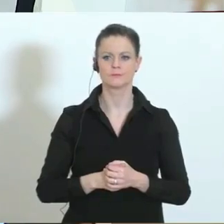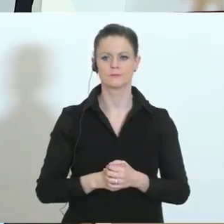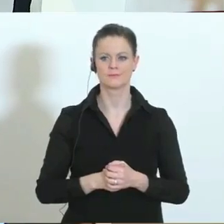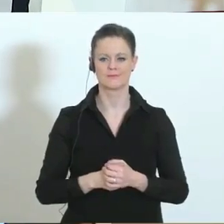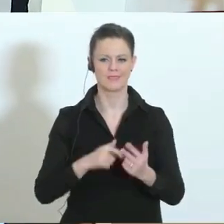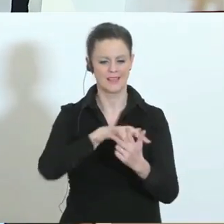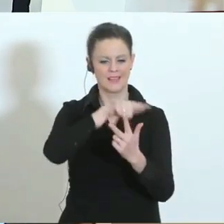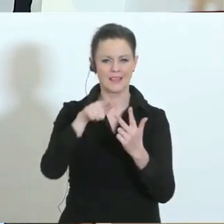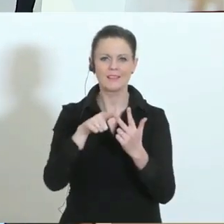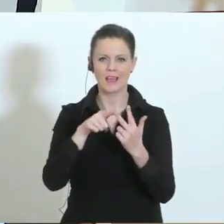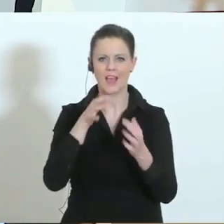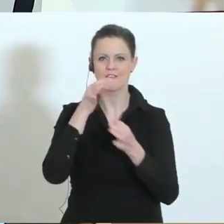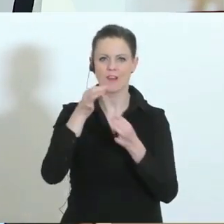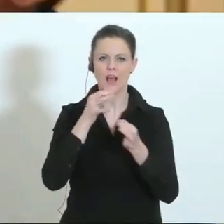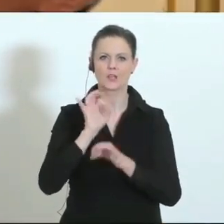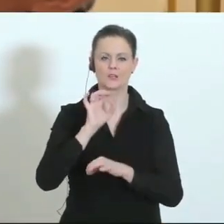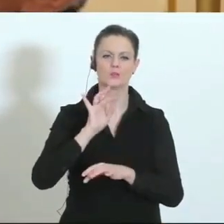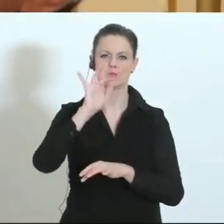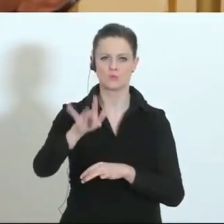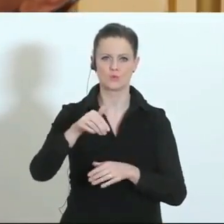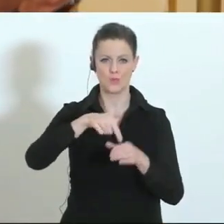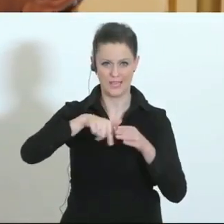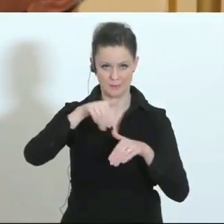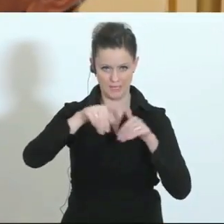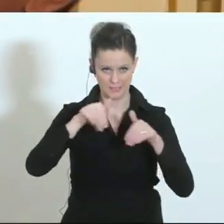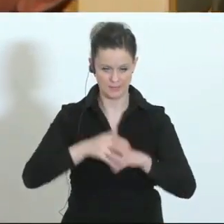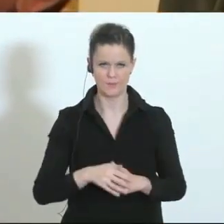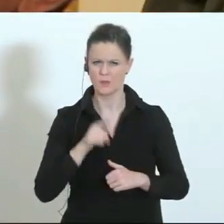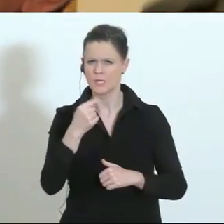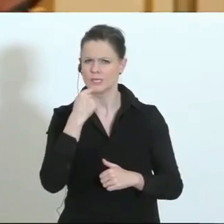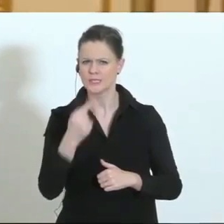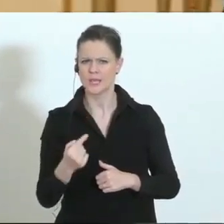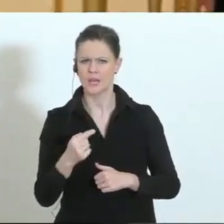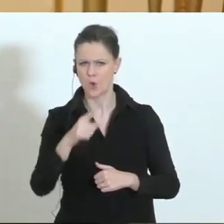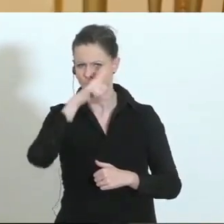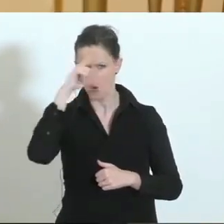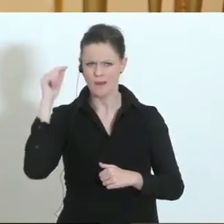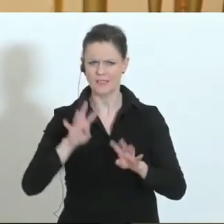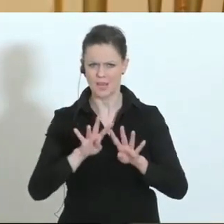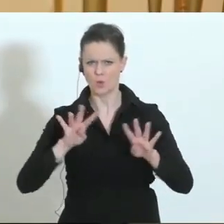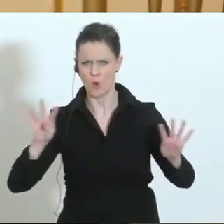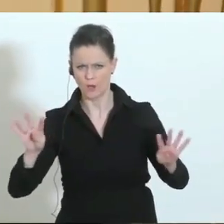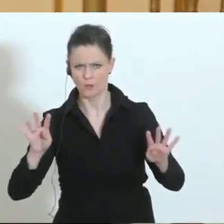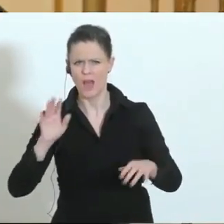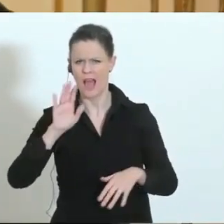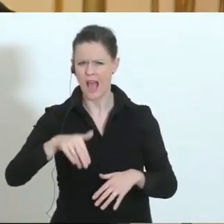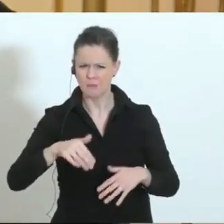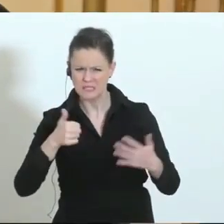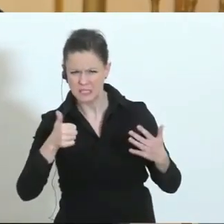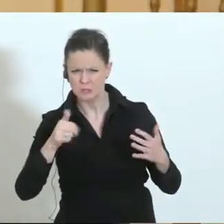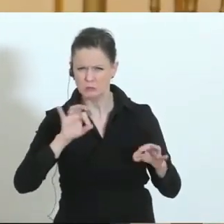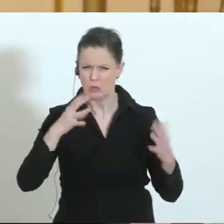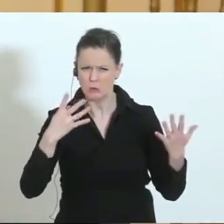Drei Fragen an den Innenminister. Erste Frage, Sie haben ja gesagt, dass der humanitäre Korridor in Nickelsdorf ab 18 oder 21 Uhr